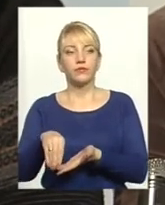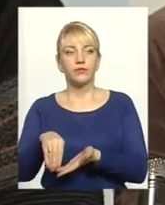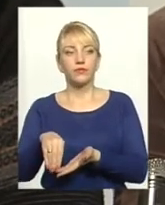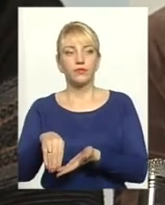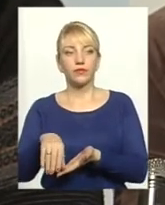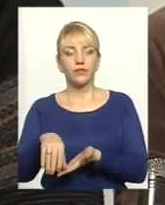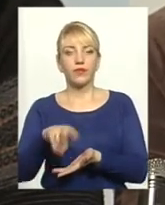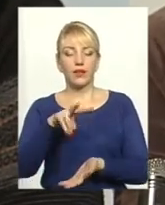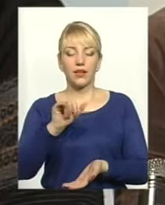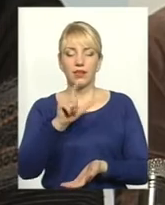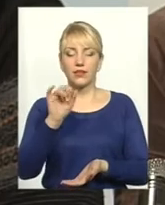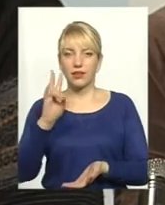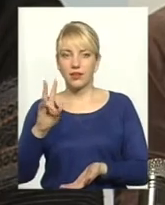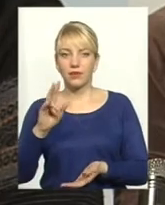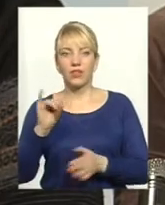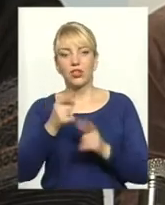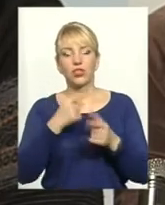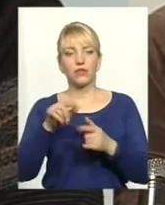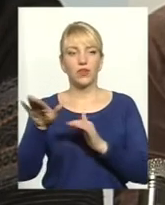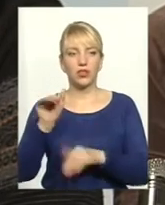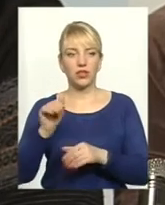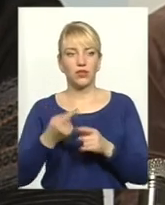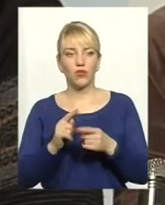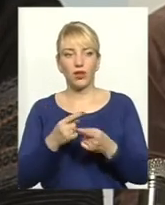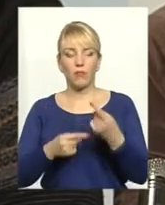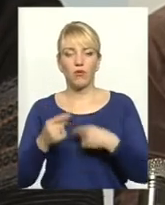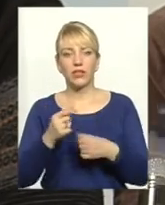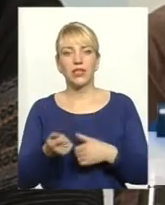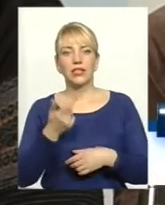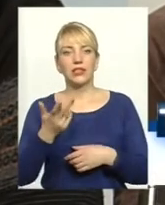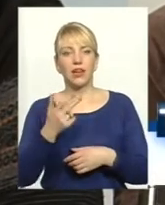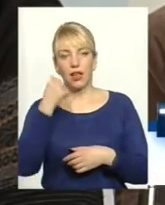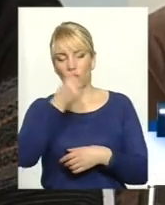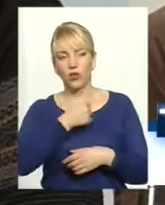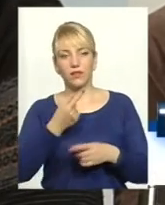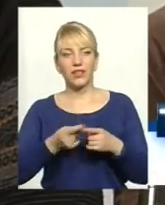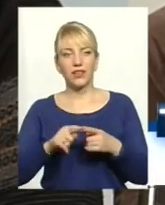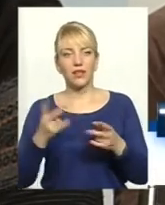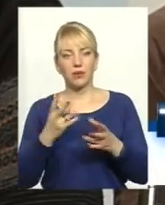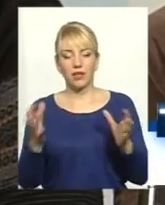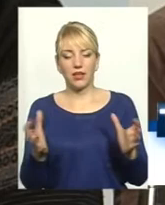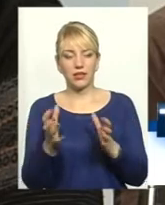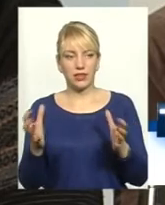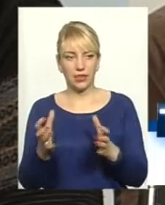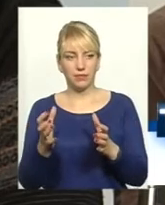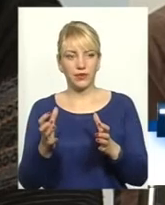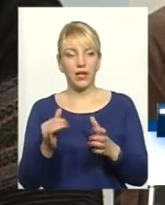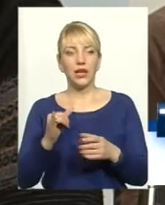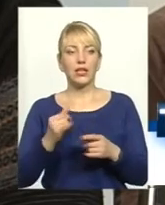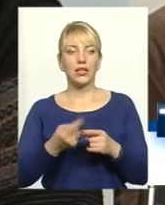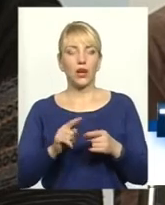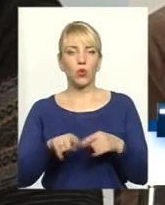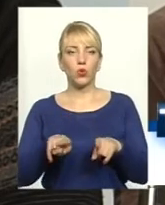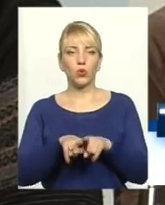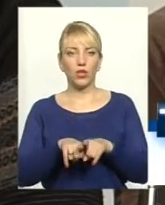в лізинг чи в кредит, вона окупиться лише за кілька років, і її теж треба берегти. І це таку